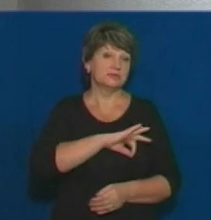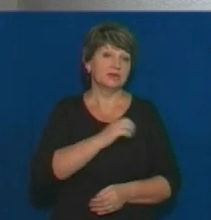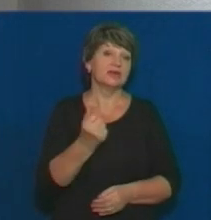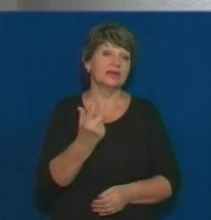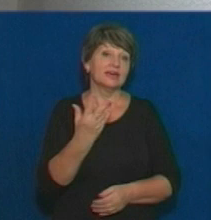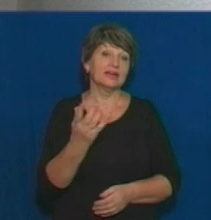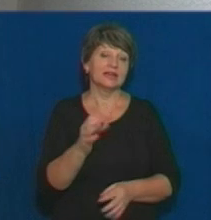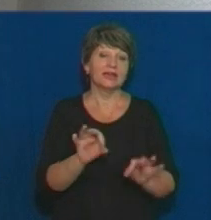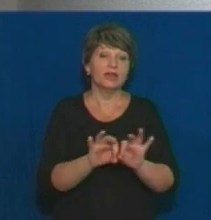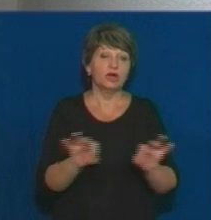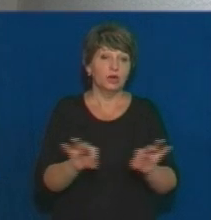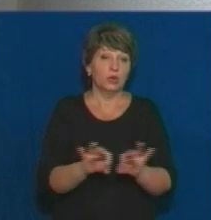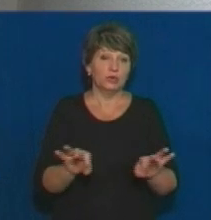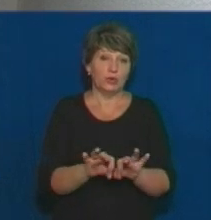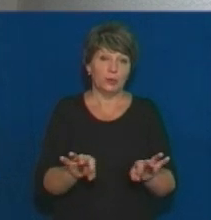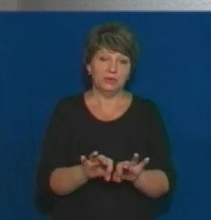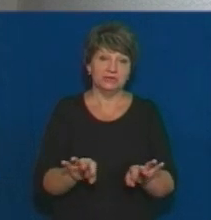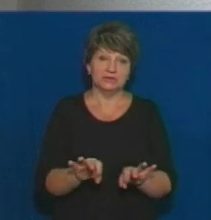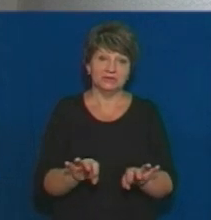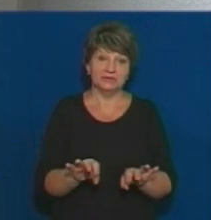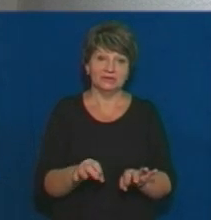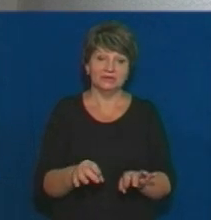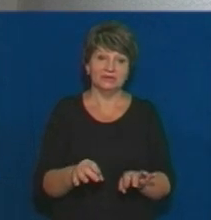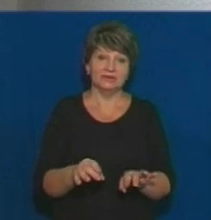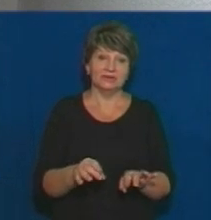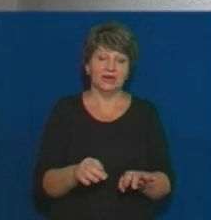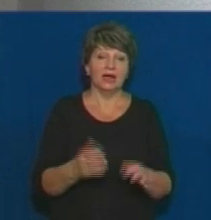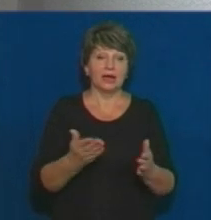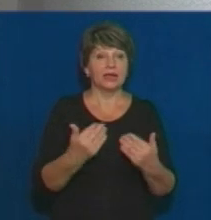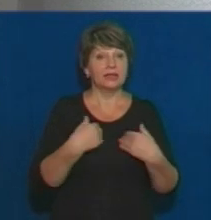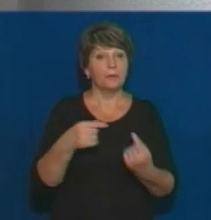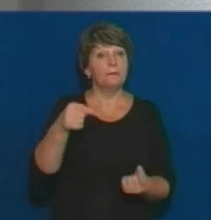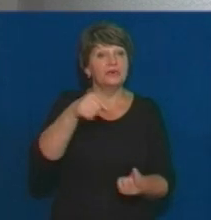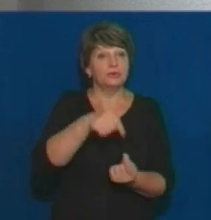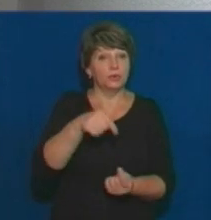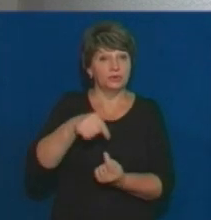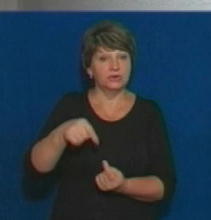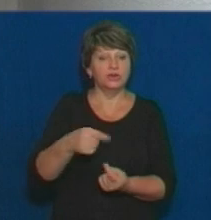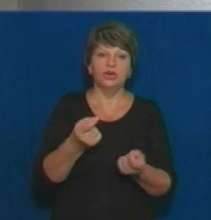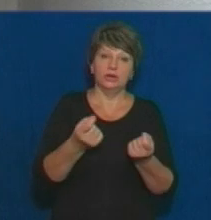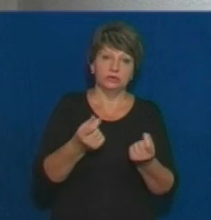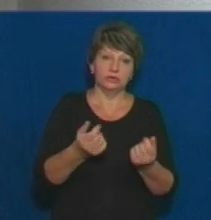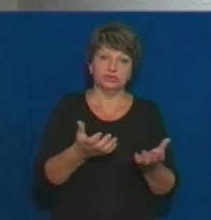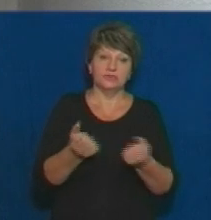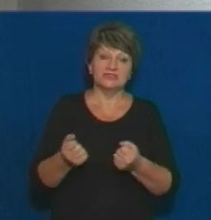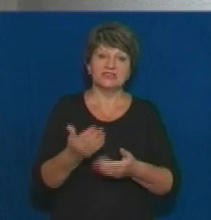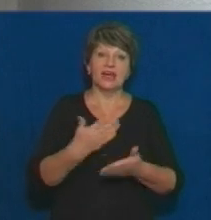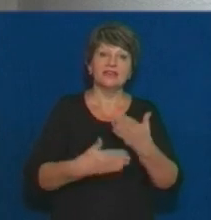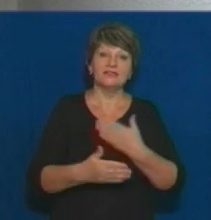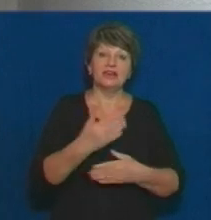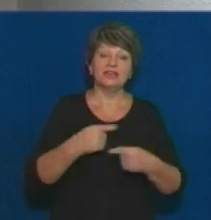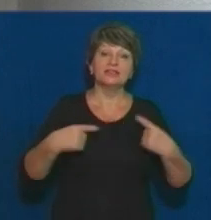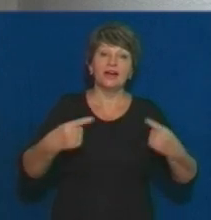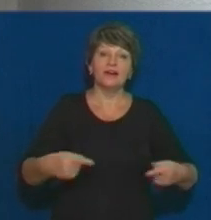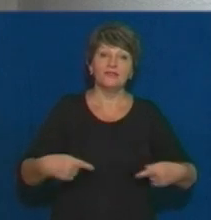таких трубочок, діаметрів, які нам підходили. Потім ми трошки взяли від інвалідного візка,